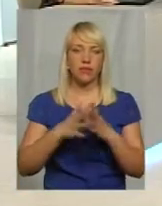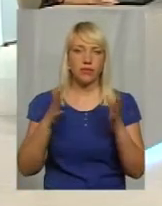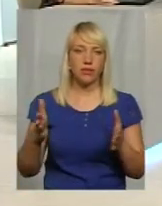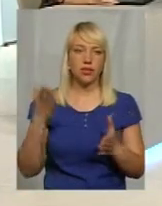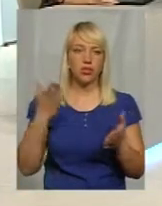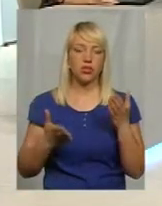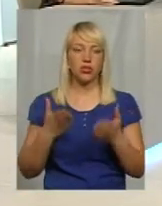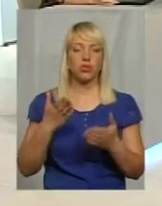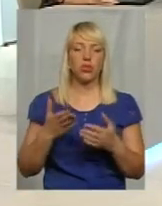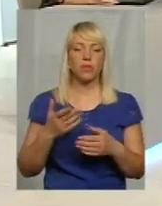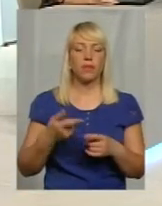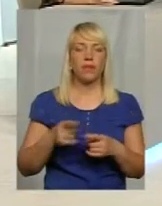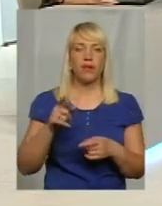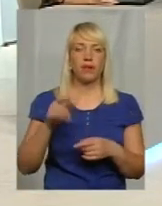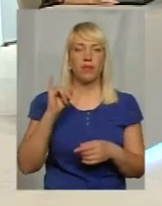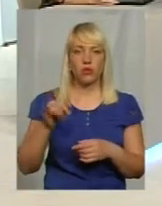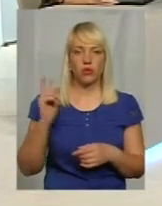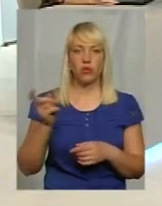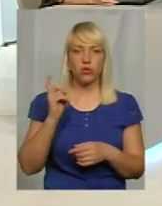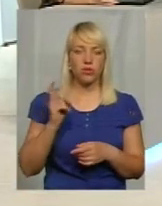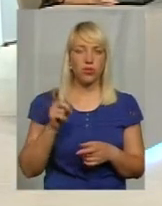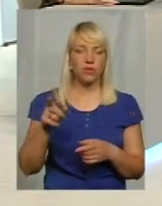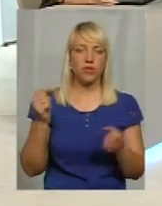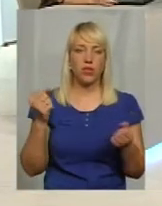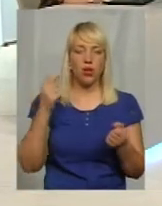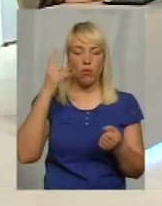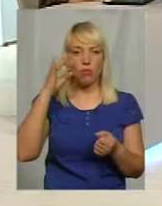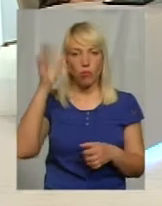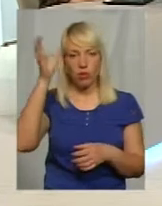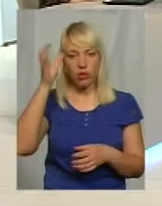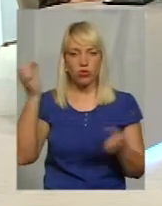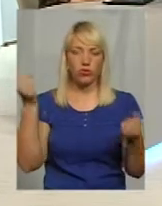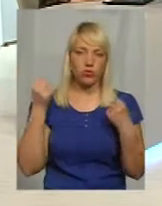нерадівий господар, то він про структуру спорт не не дбає.